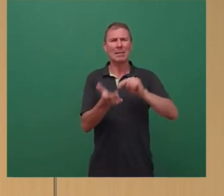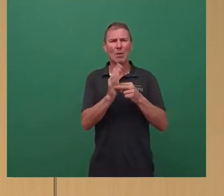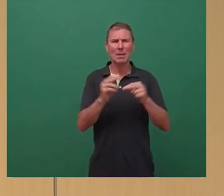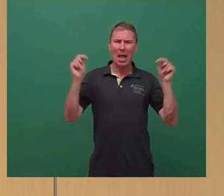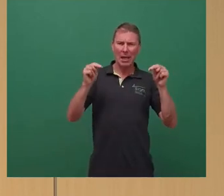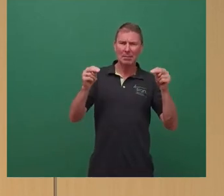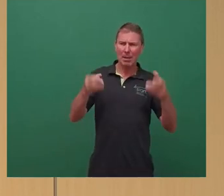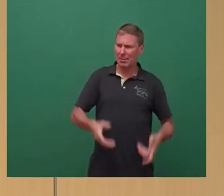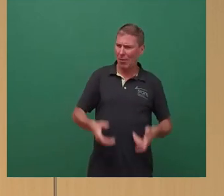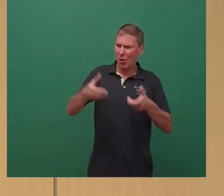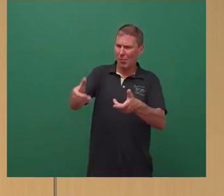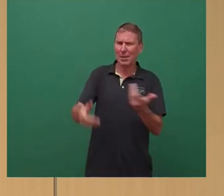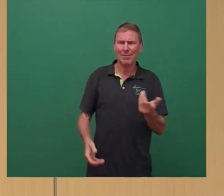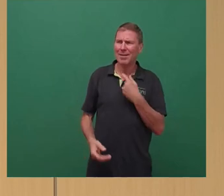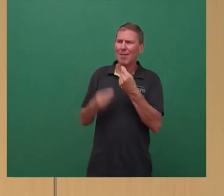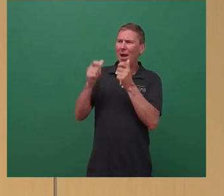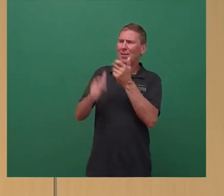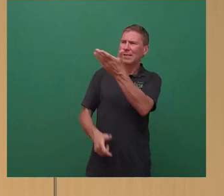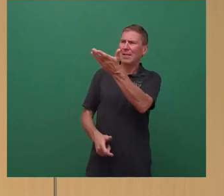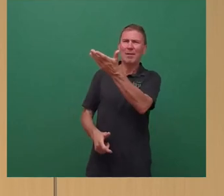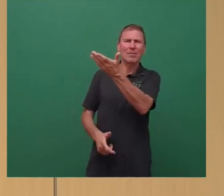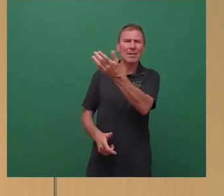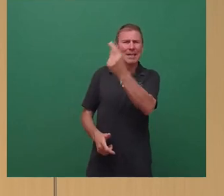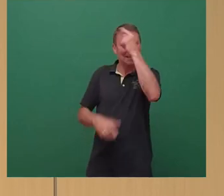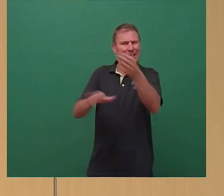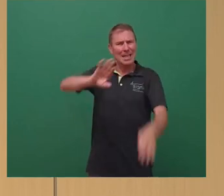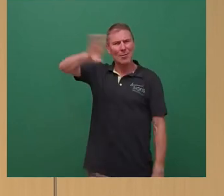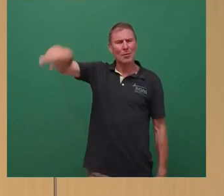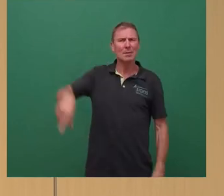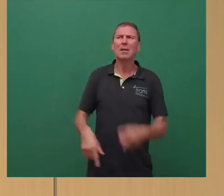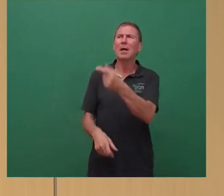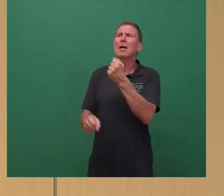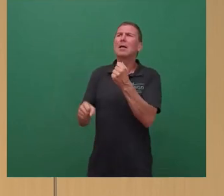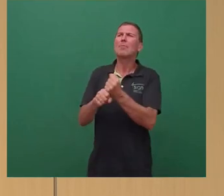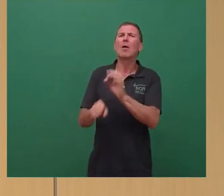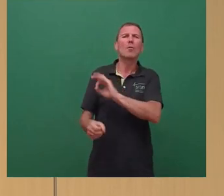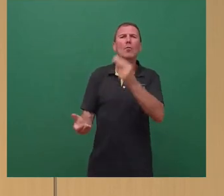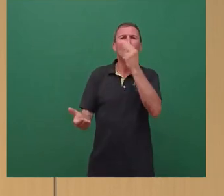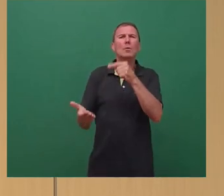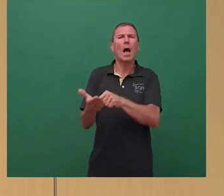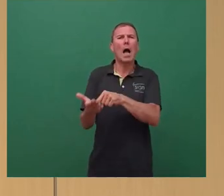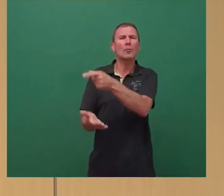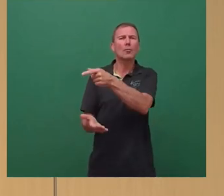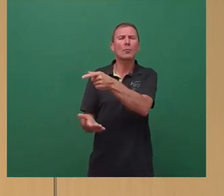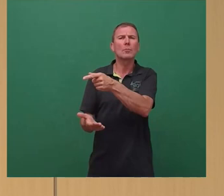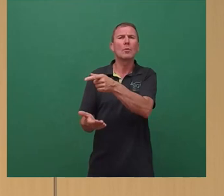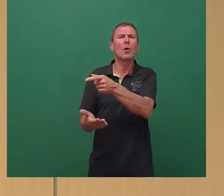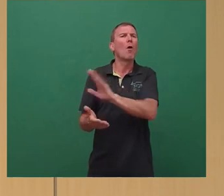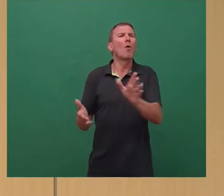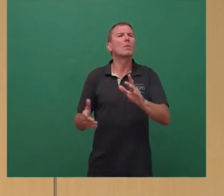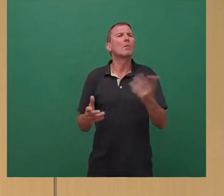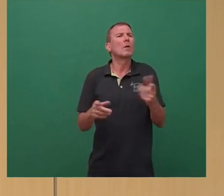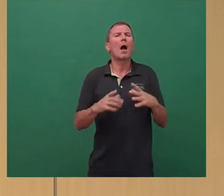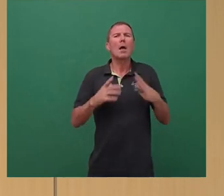sagt es etwas über diese Beratungsunternehmen. Die machen Gutachten zu Krankenhäusern ohne Berücksichtigung gesundheitspolitischer